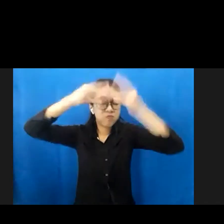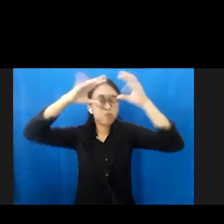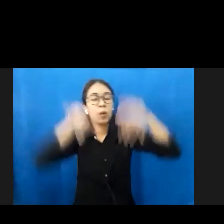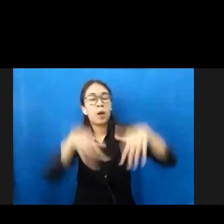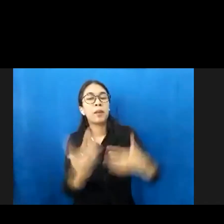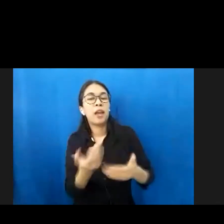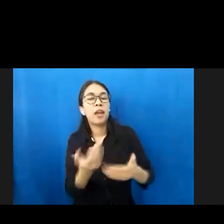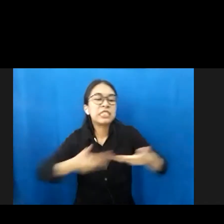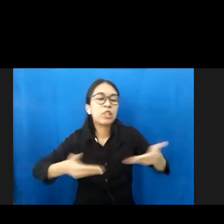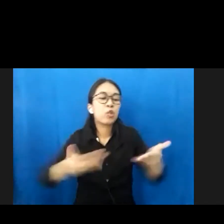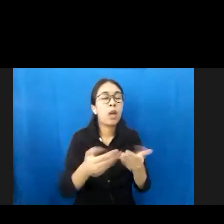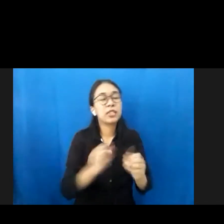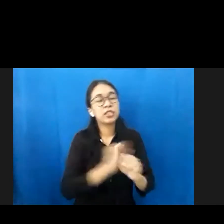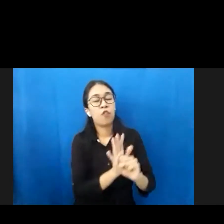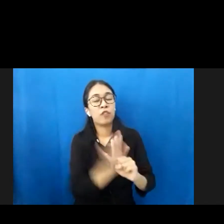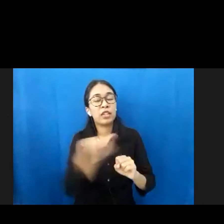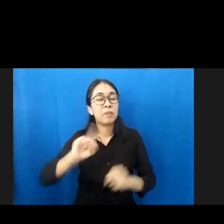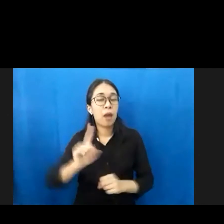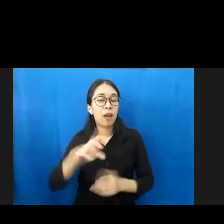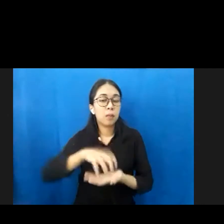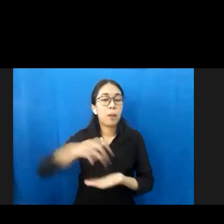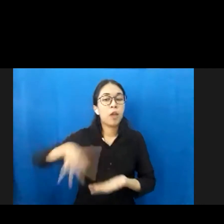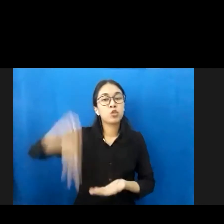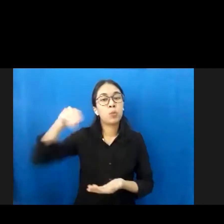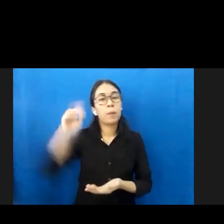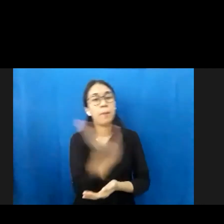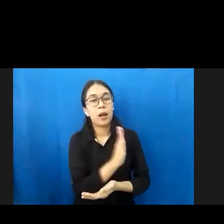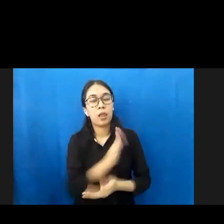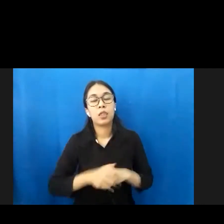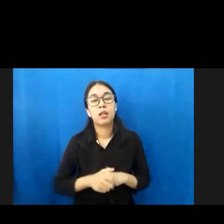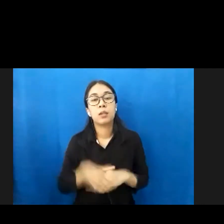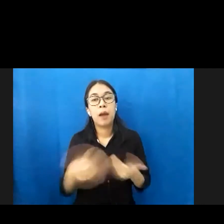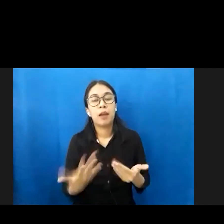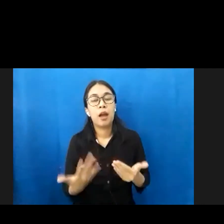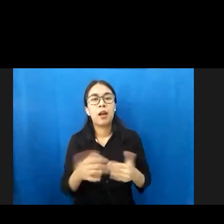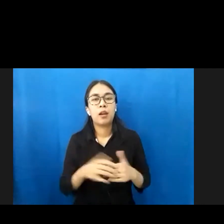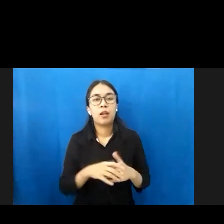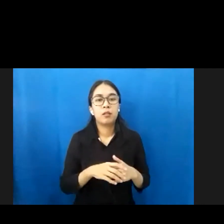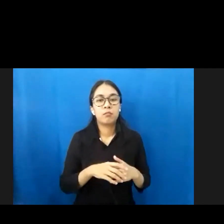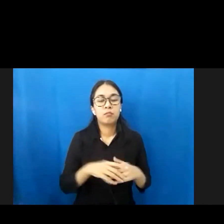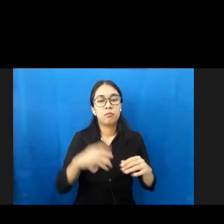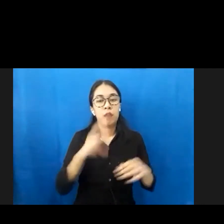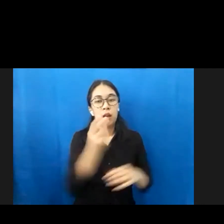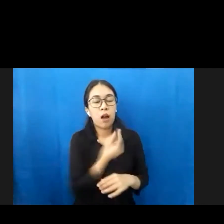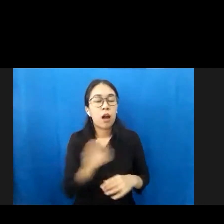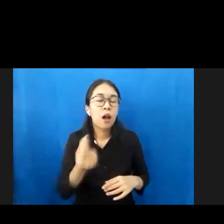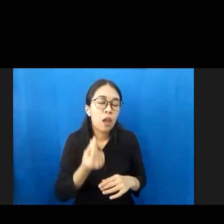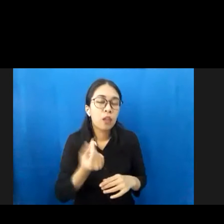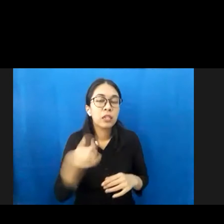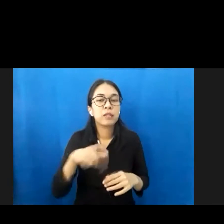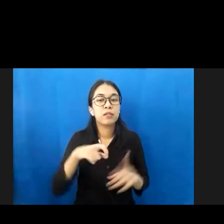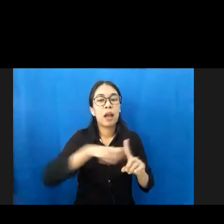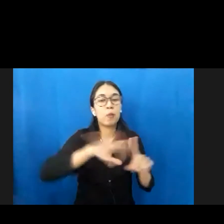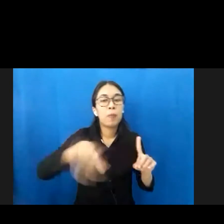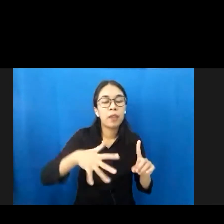Sumba Barat. Dan juga mengenai strategi kebijakan maupun realokasi anggaran dari tingkat Kabupaten hingga turun